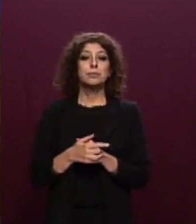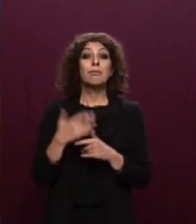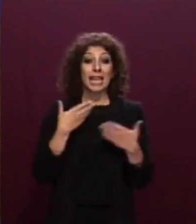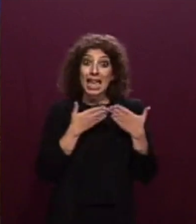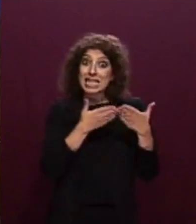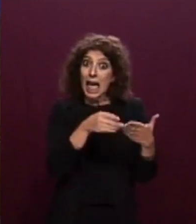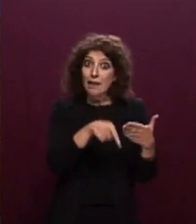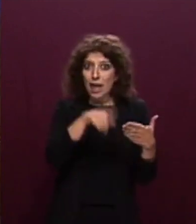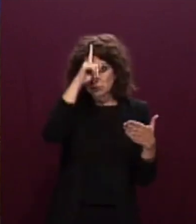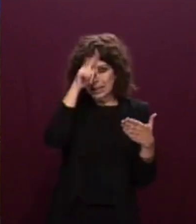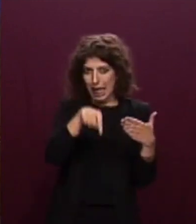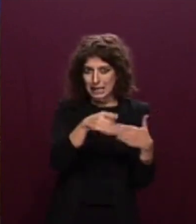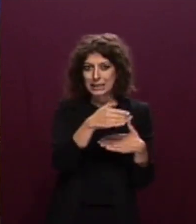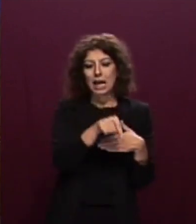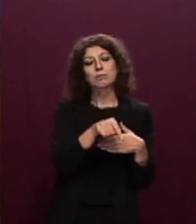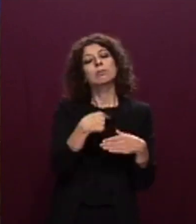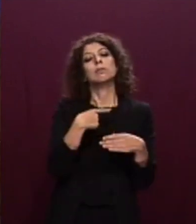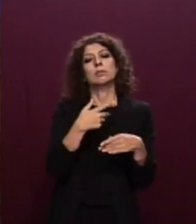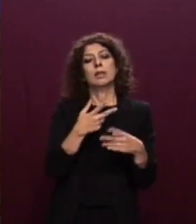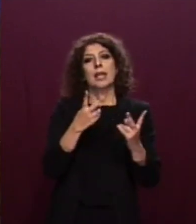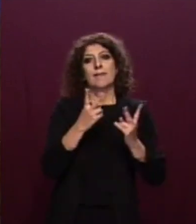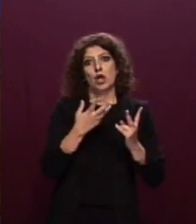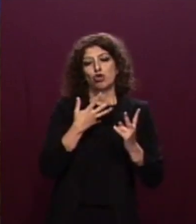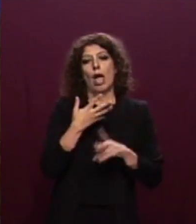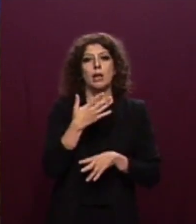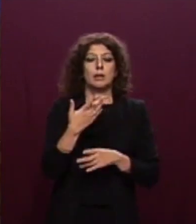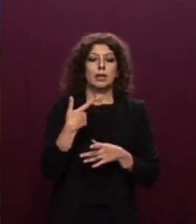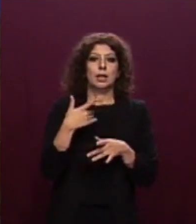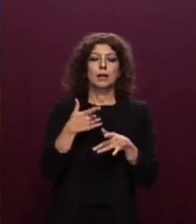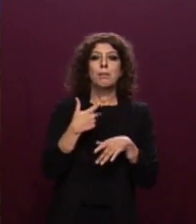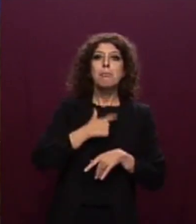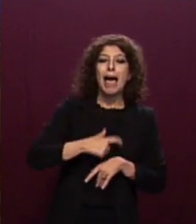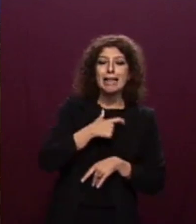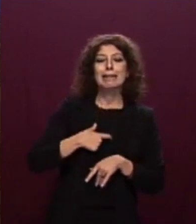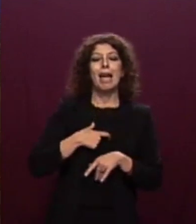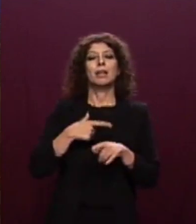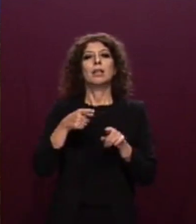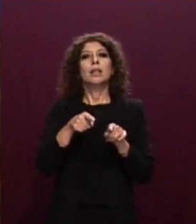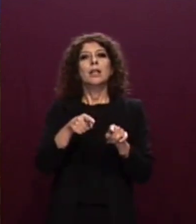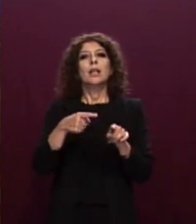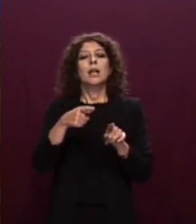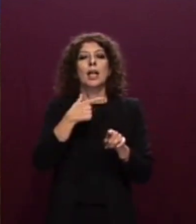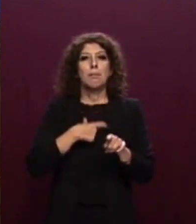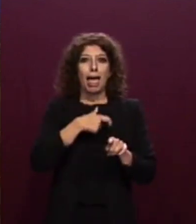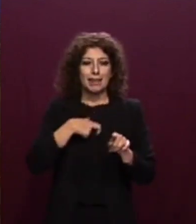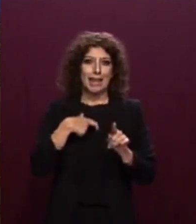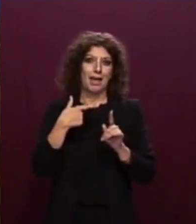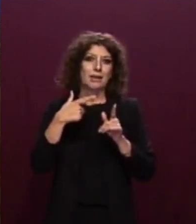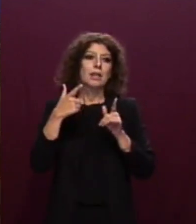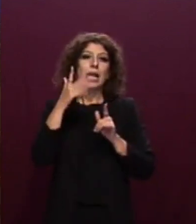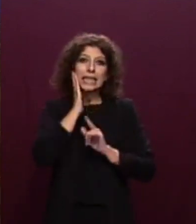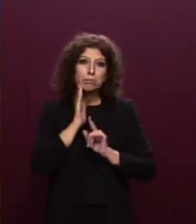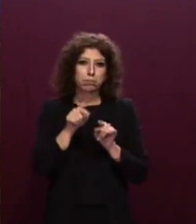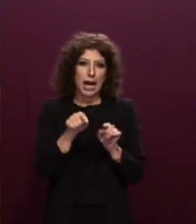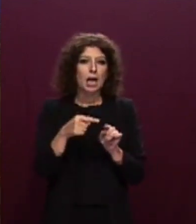autorità italiane, oltre che a quelli maltesi e libiche, per conoscenza la Germania, numerose richieste di place of safety. Il 24